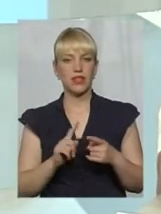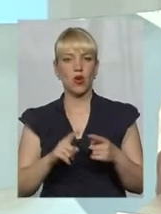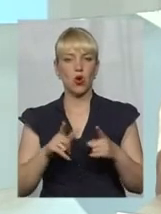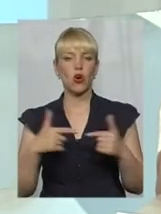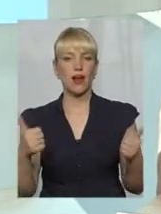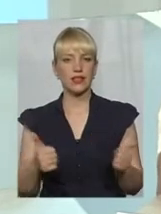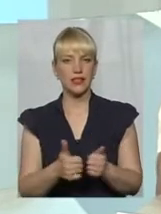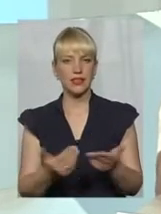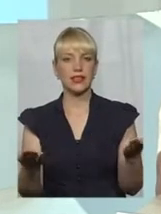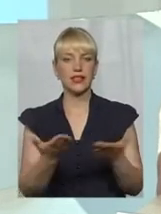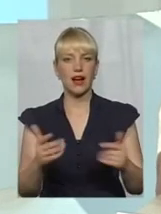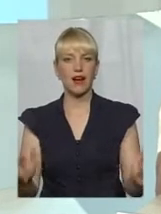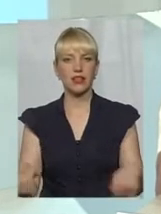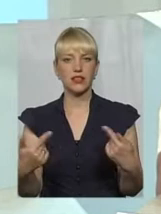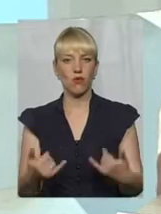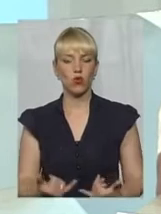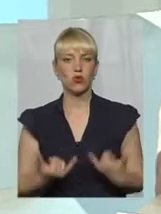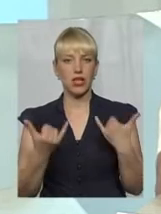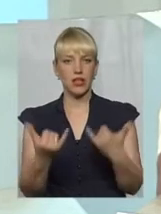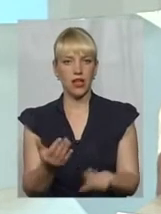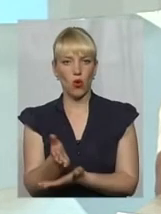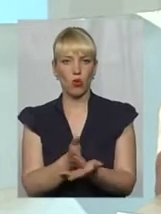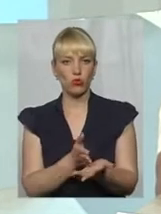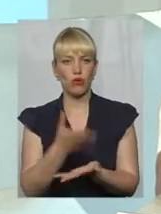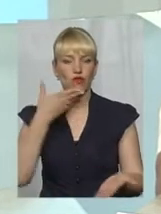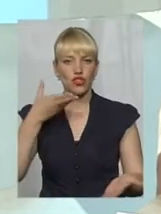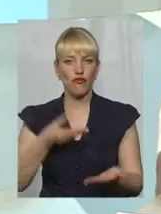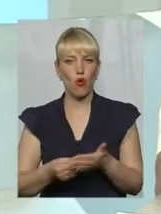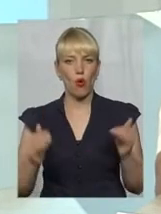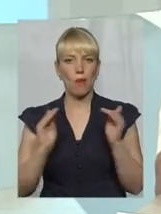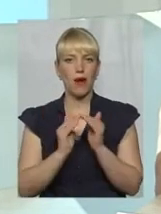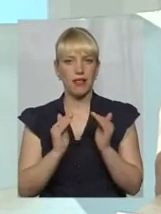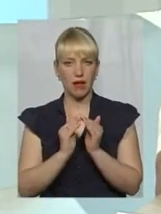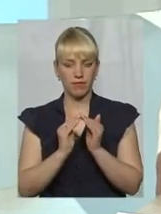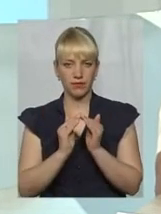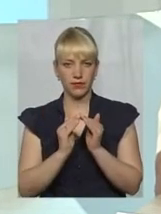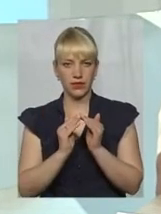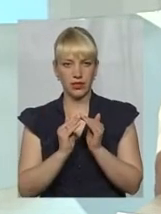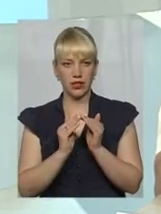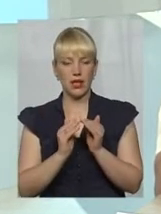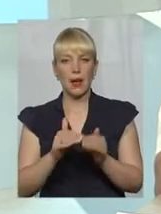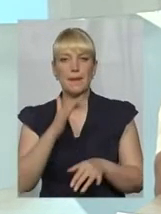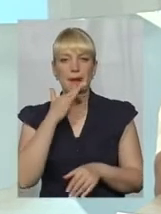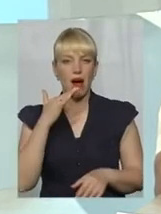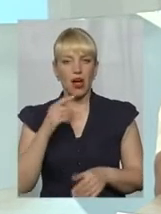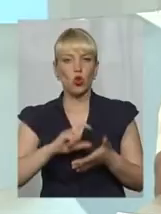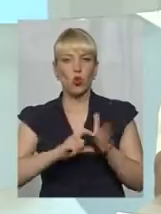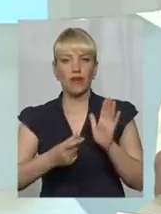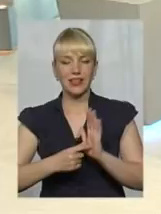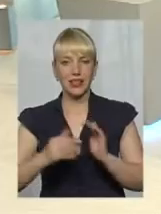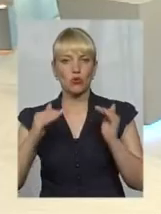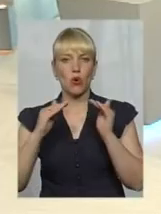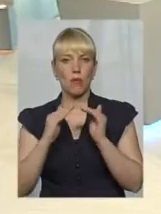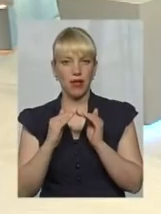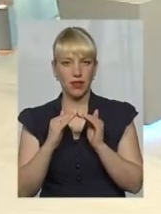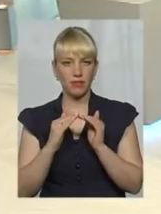створюється для обслуговування свого майна, тобі ж будинку, багатоквартирного будинку. Ну,